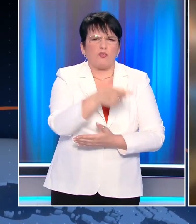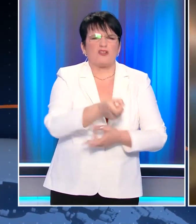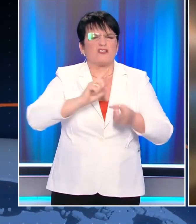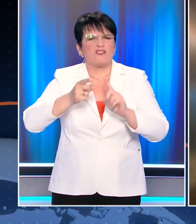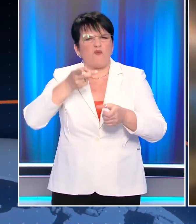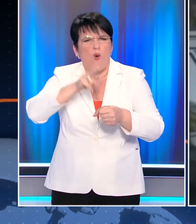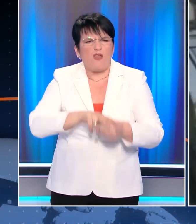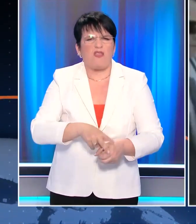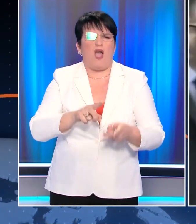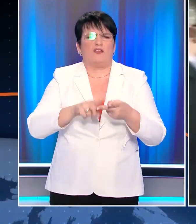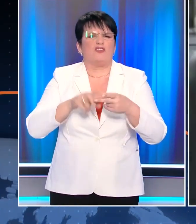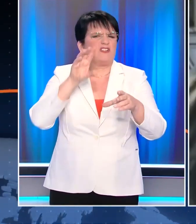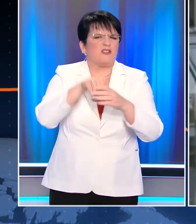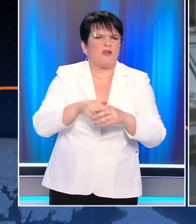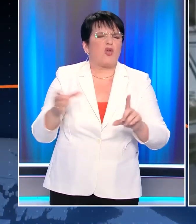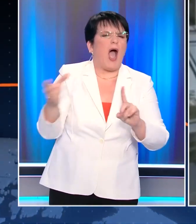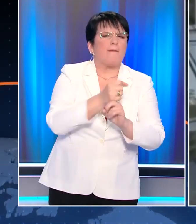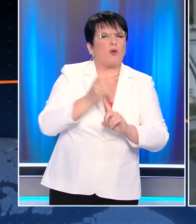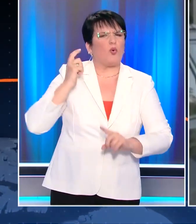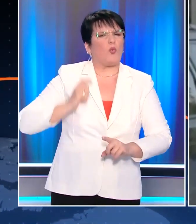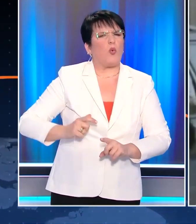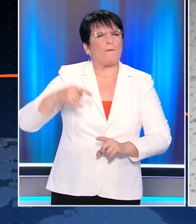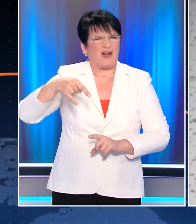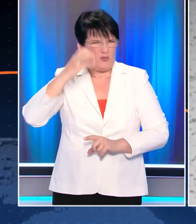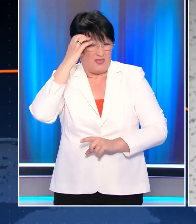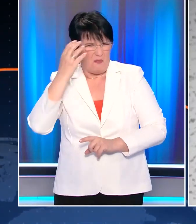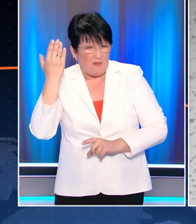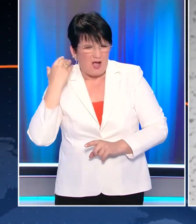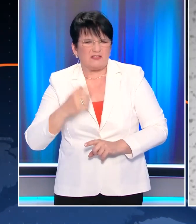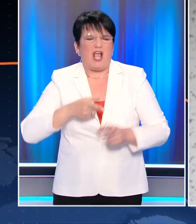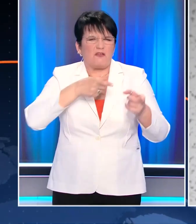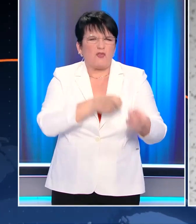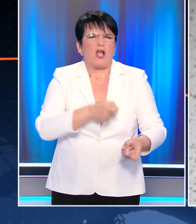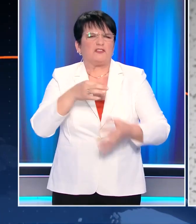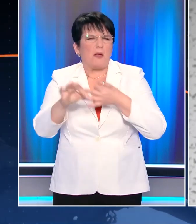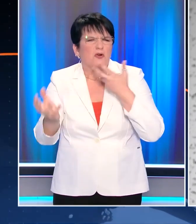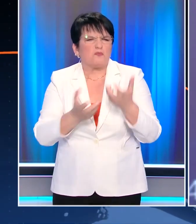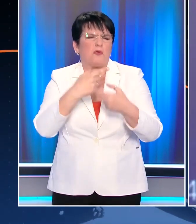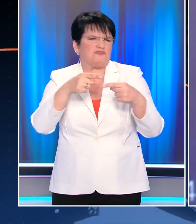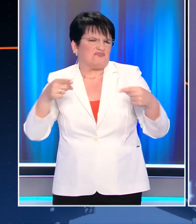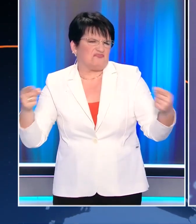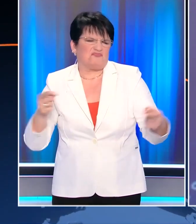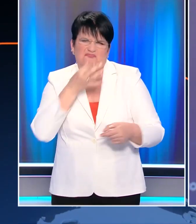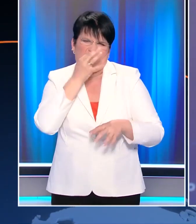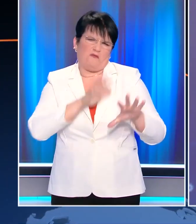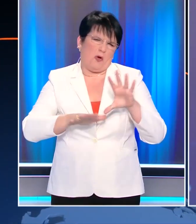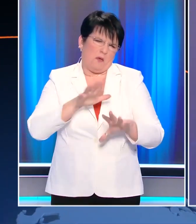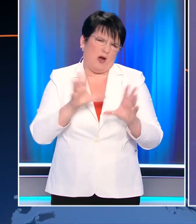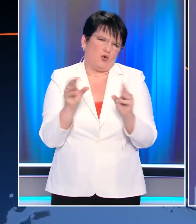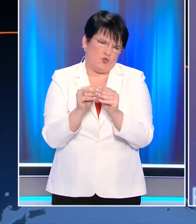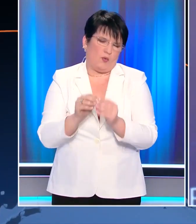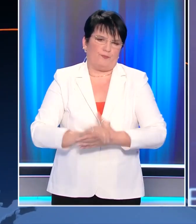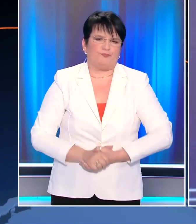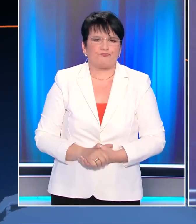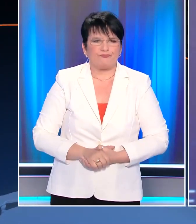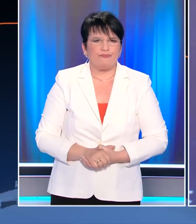συμβόλαια θανάτου αν και η νίκη